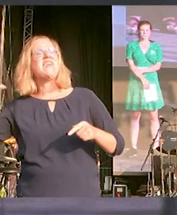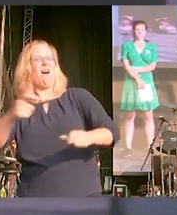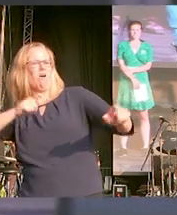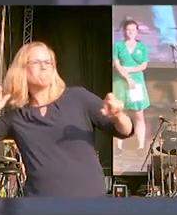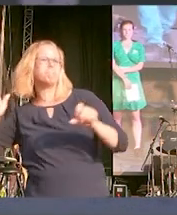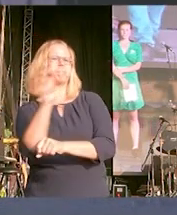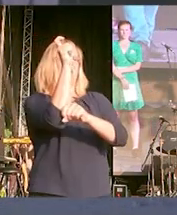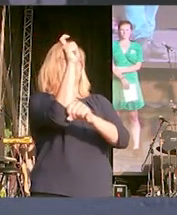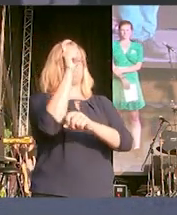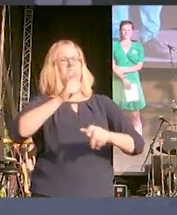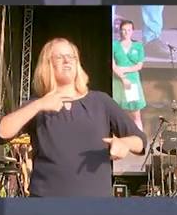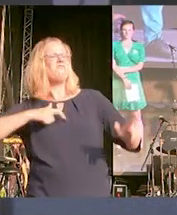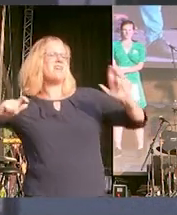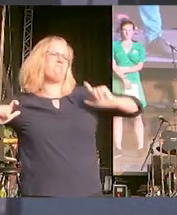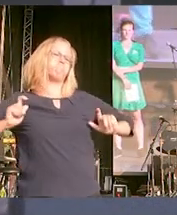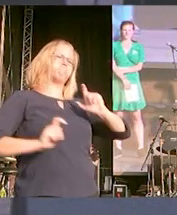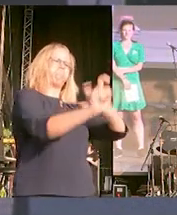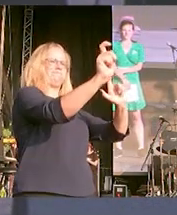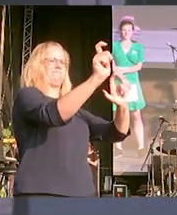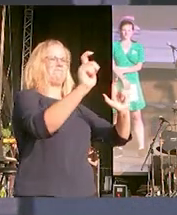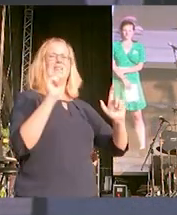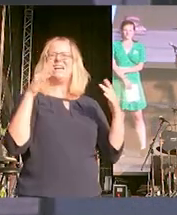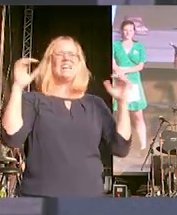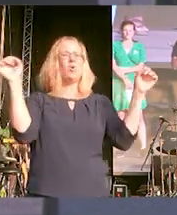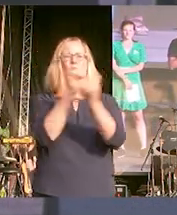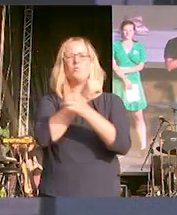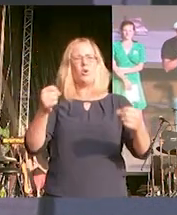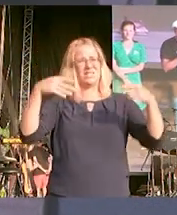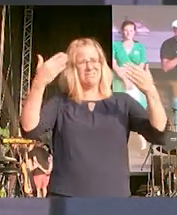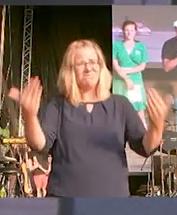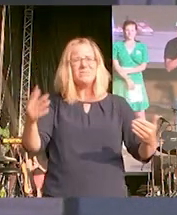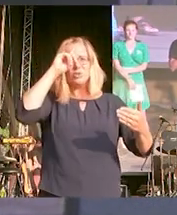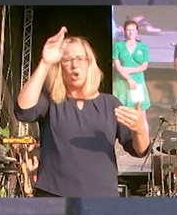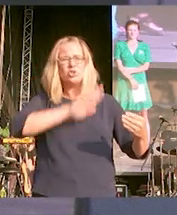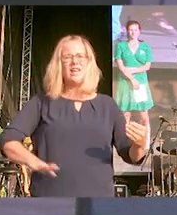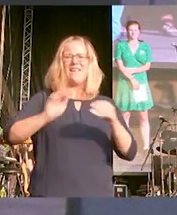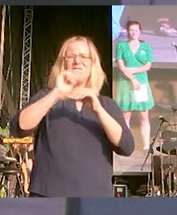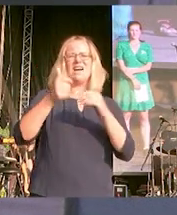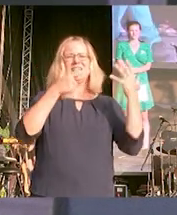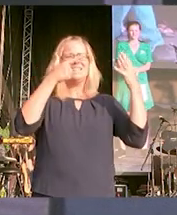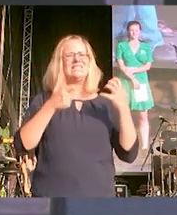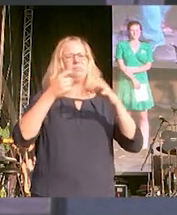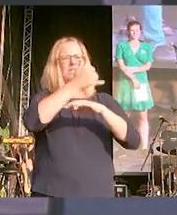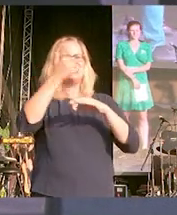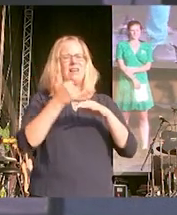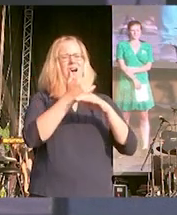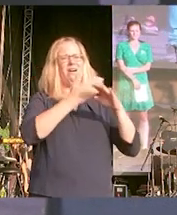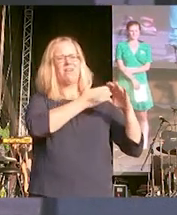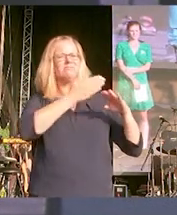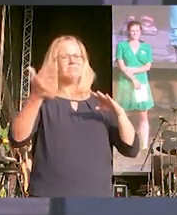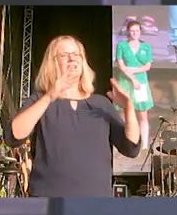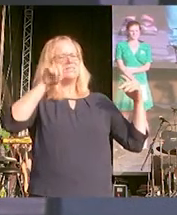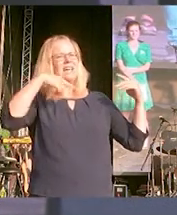kann nicht angehen, es kann nicht angehen in Deutschland, dass kaum 70 Jahre nach Ende der Nazi-Herrschaft wieder